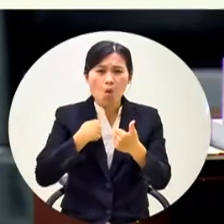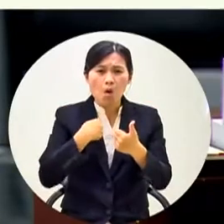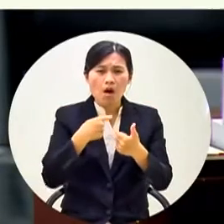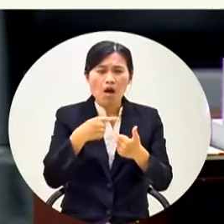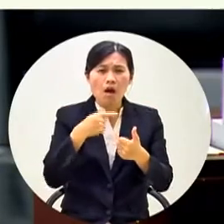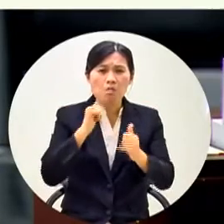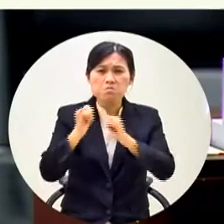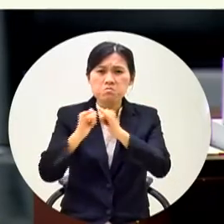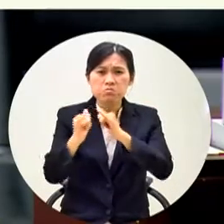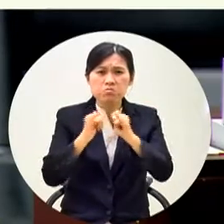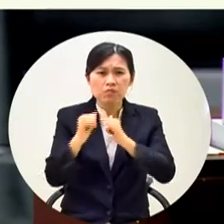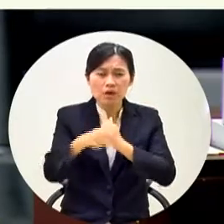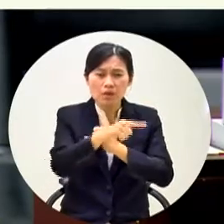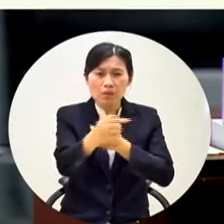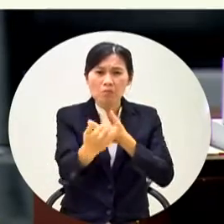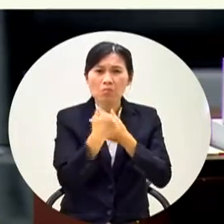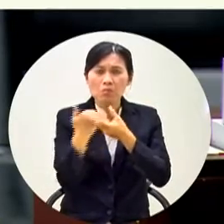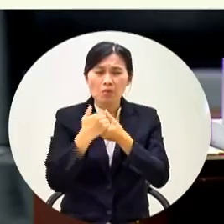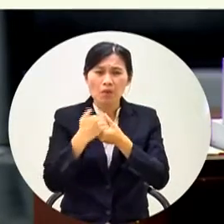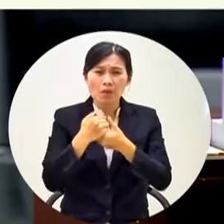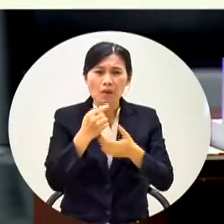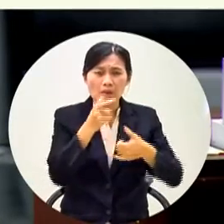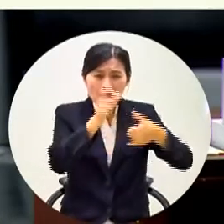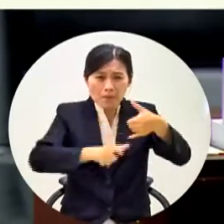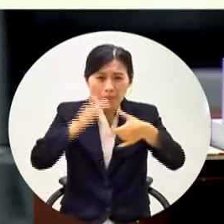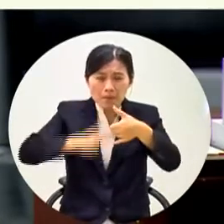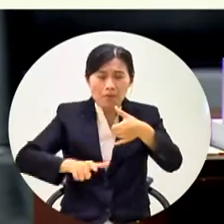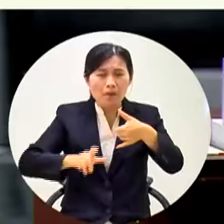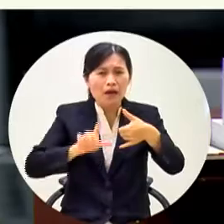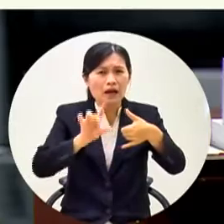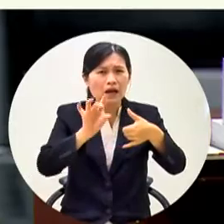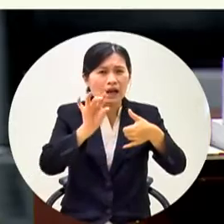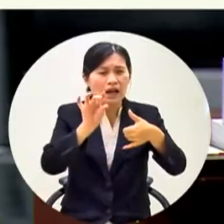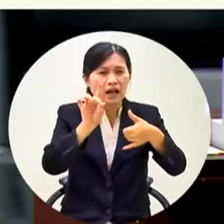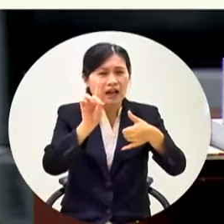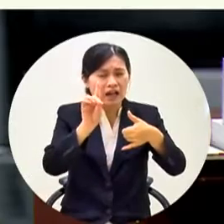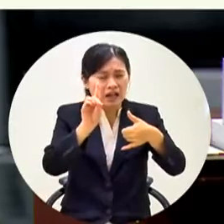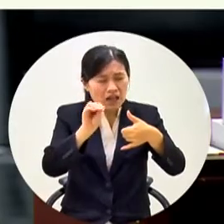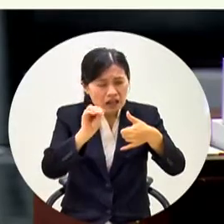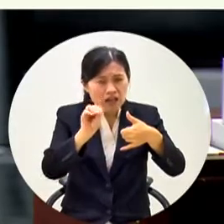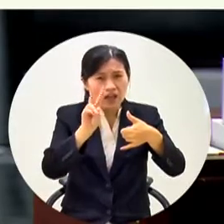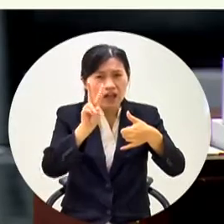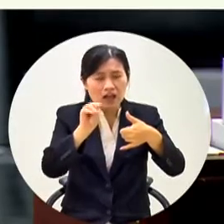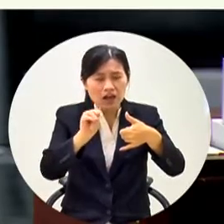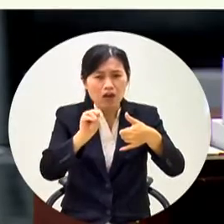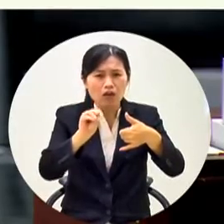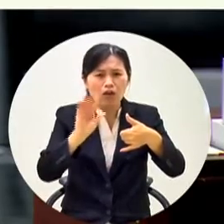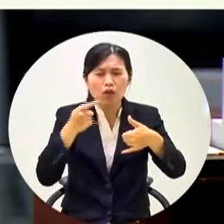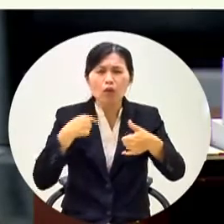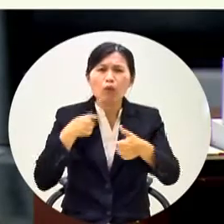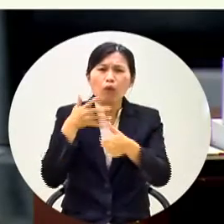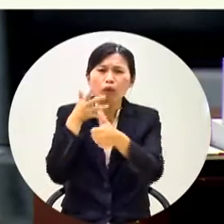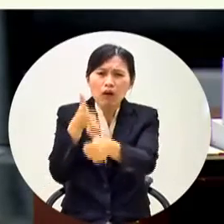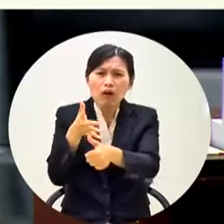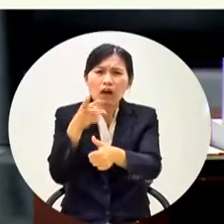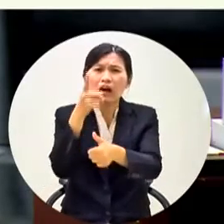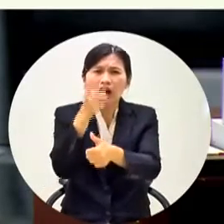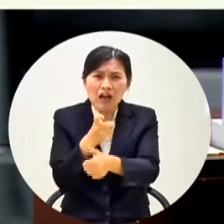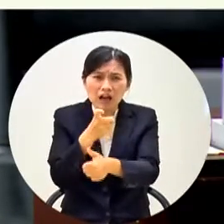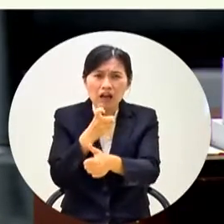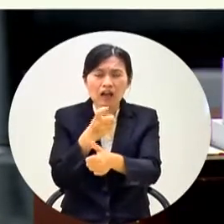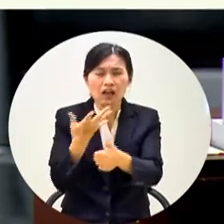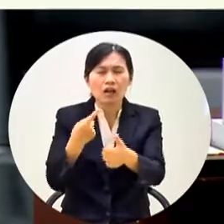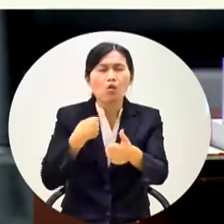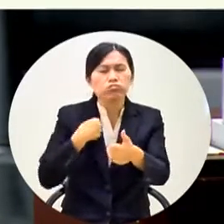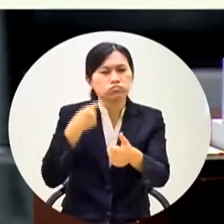三無法實現監督市長的總質詢所以我今天要